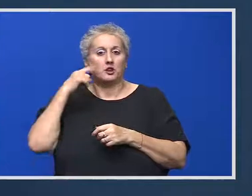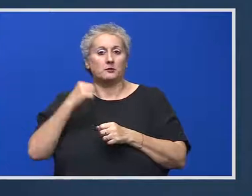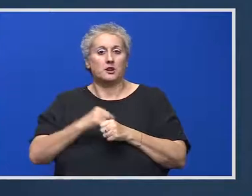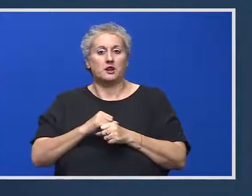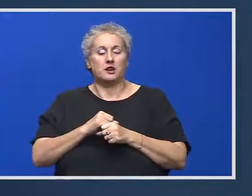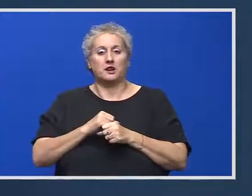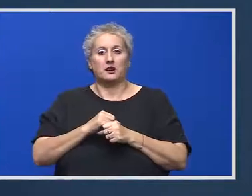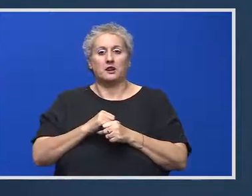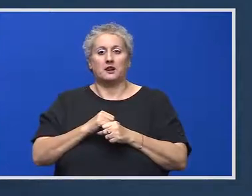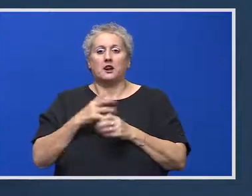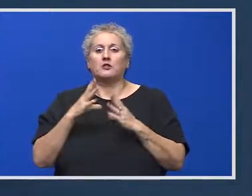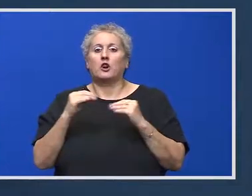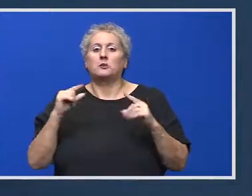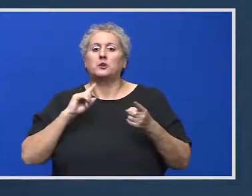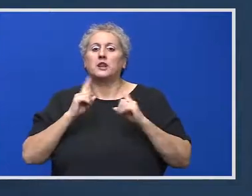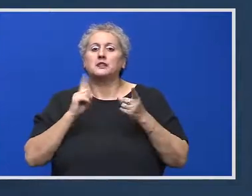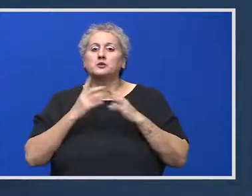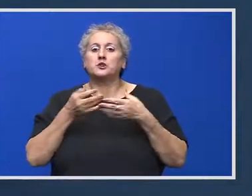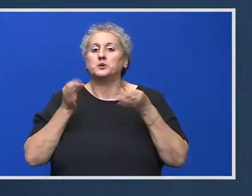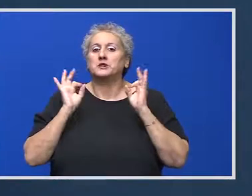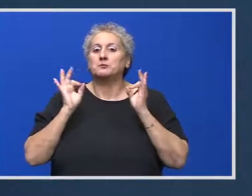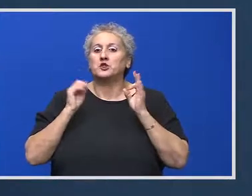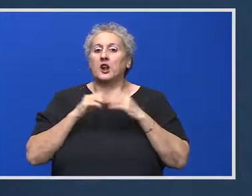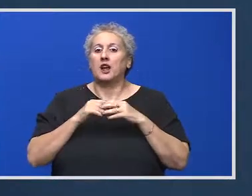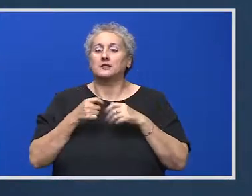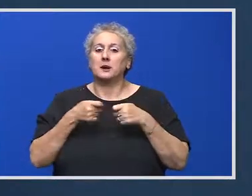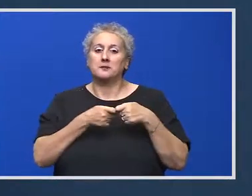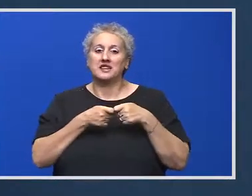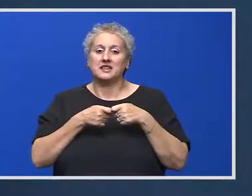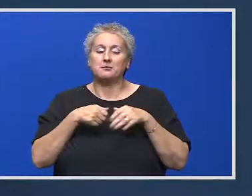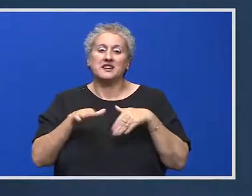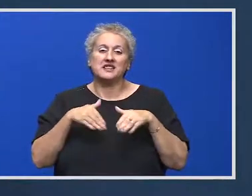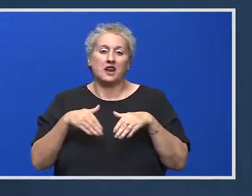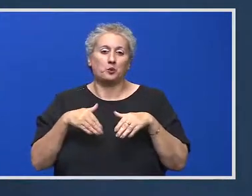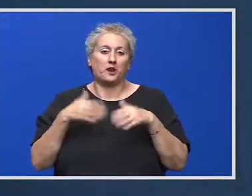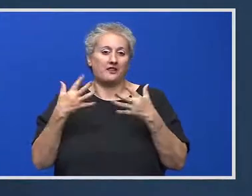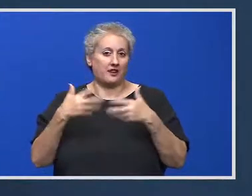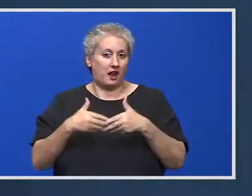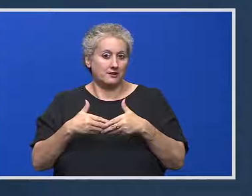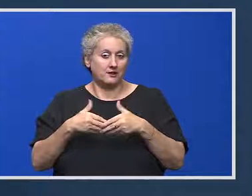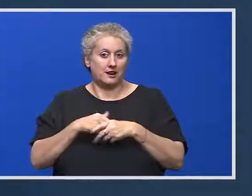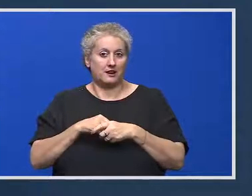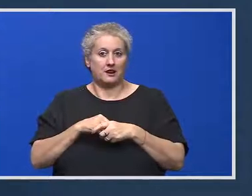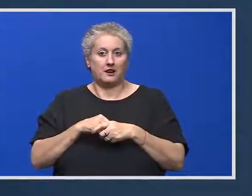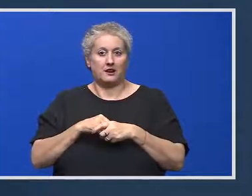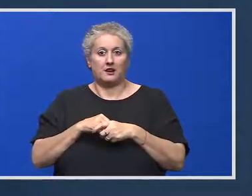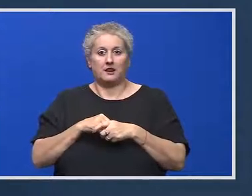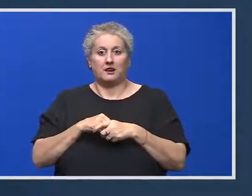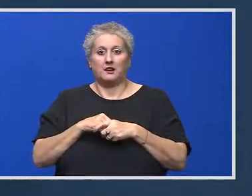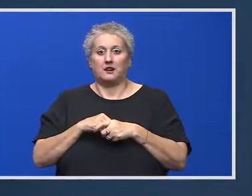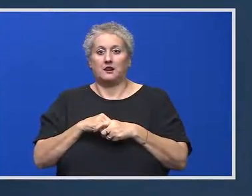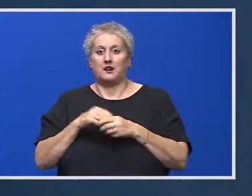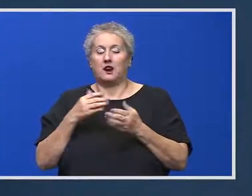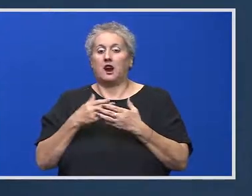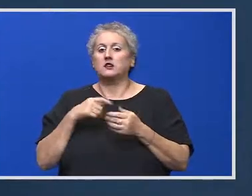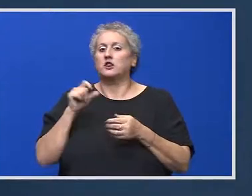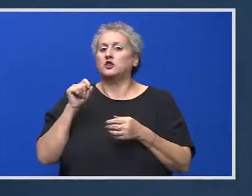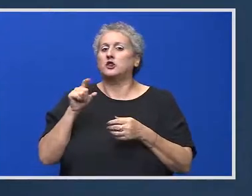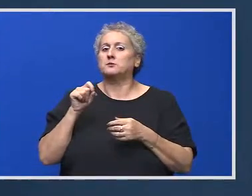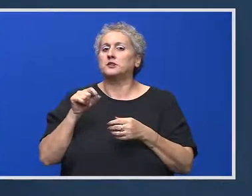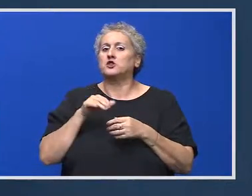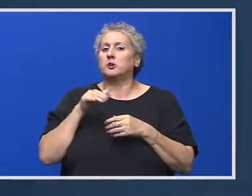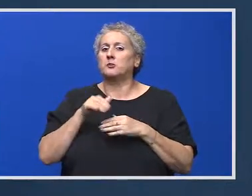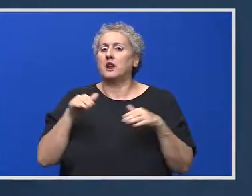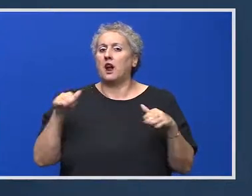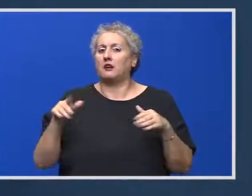ultimele zile ați avut mai multe discuții cu specialiștii Ministerului de Finanțe. Până la urmă, s-a clarificat situația celor 12 miliarde de lei